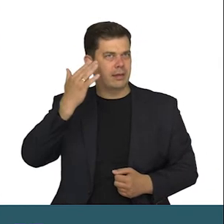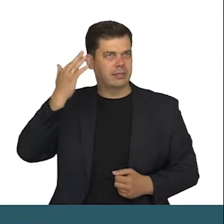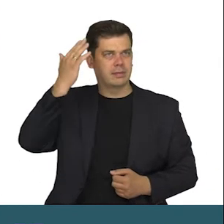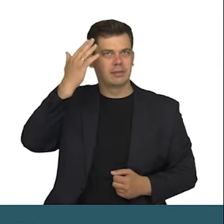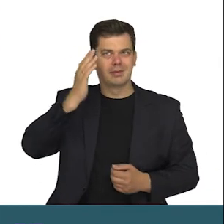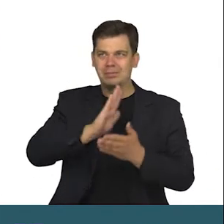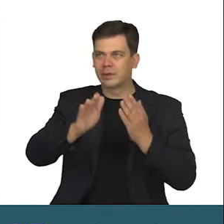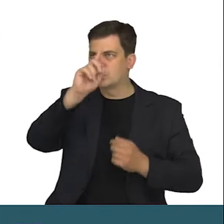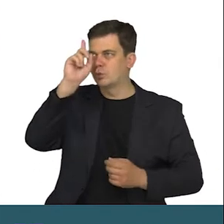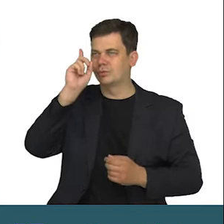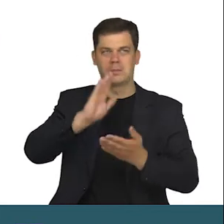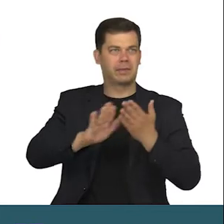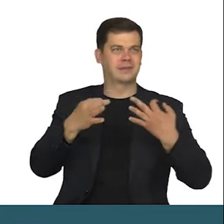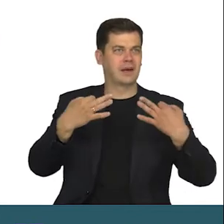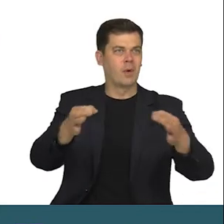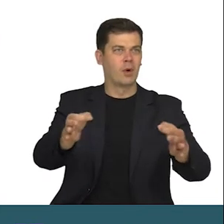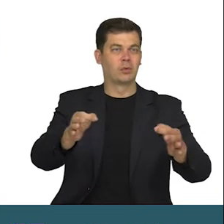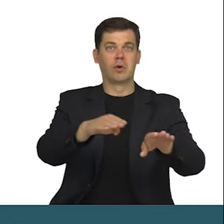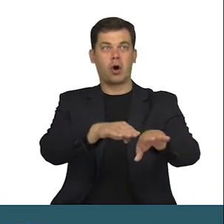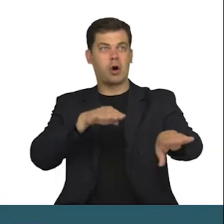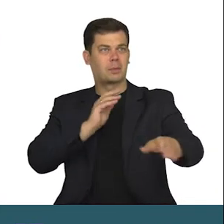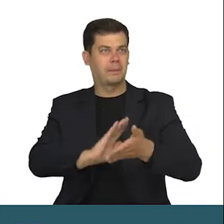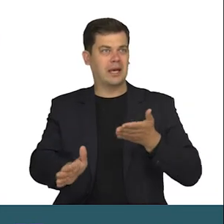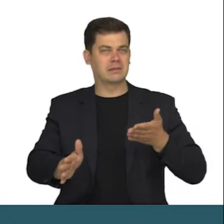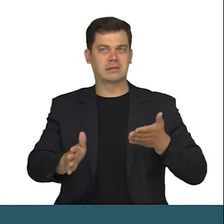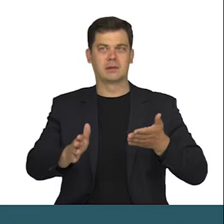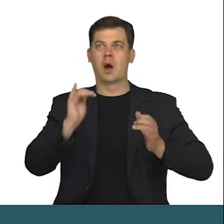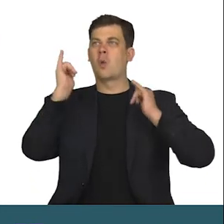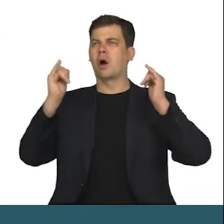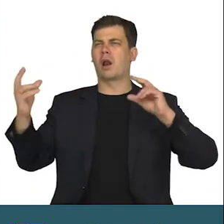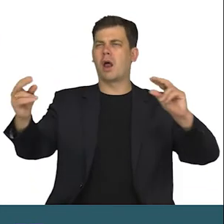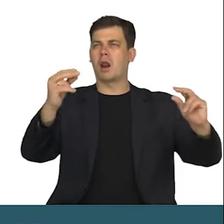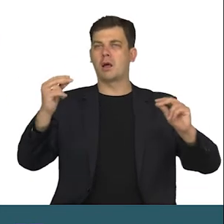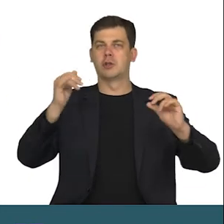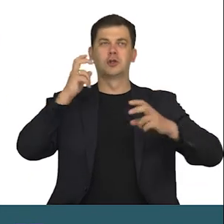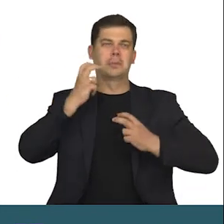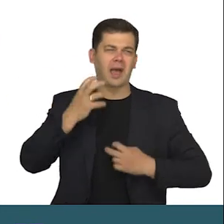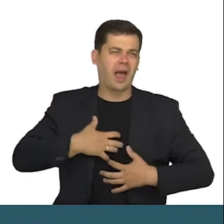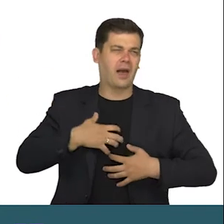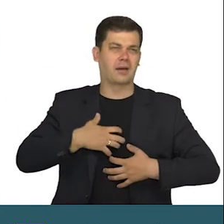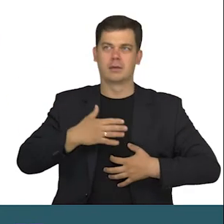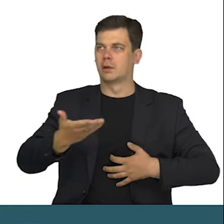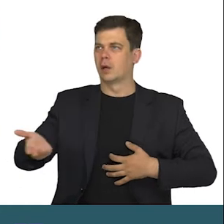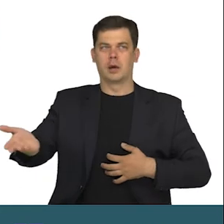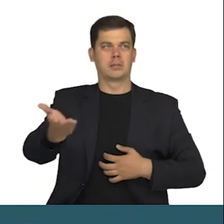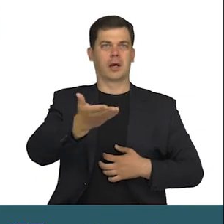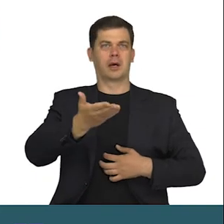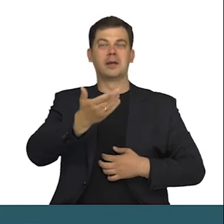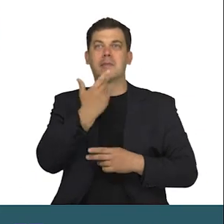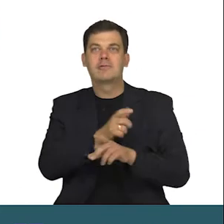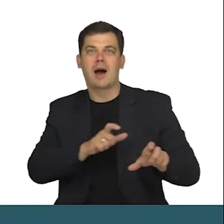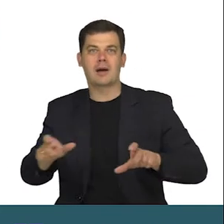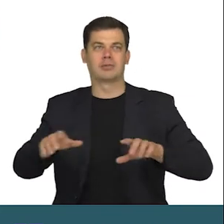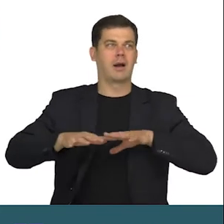Bez ludzi, samochodów stojących w korkach, głośnych rozmów, śmiechów, pośpiechu, braku czasu,